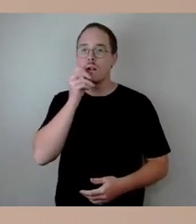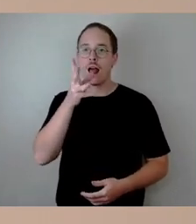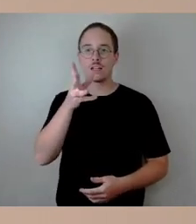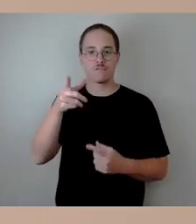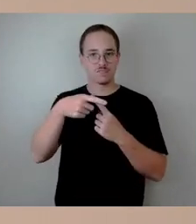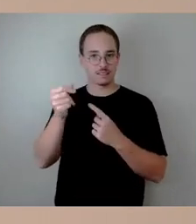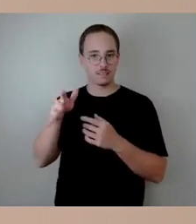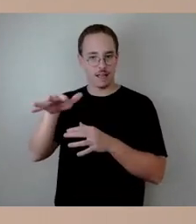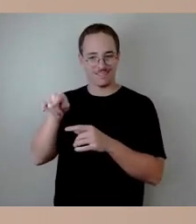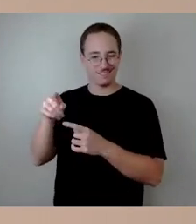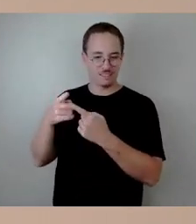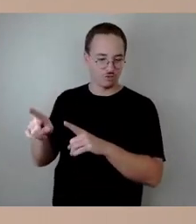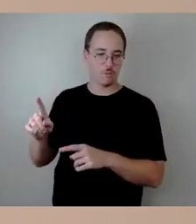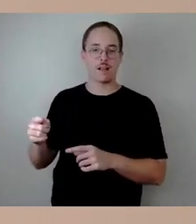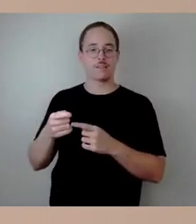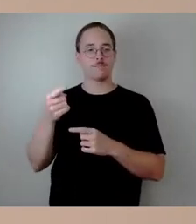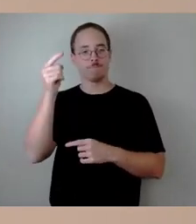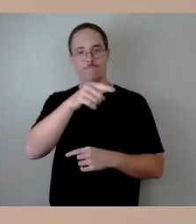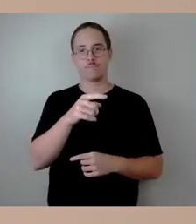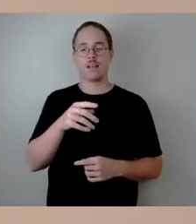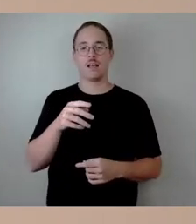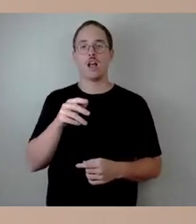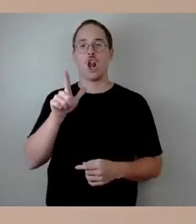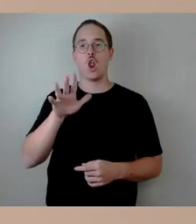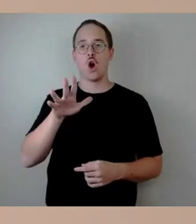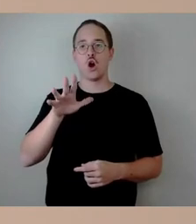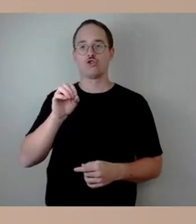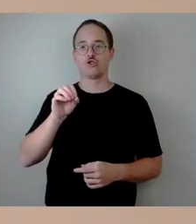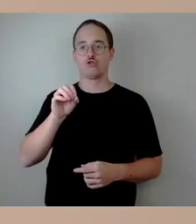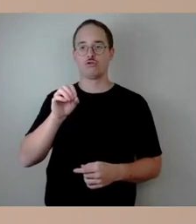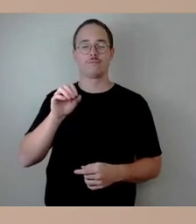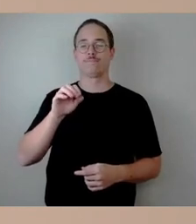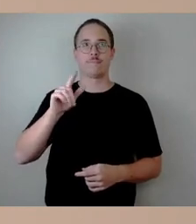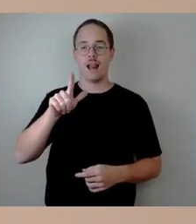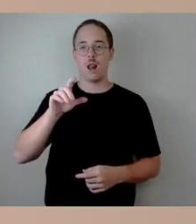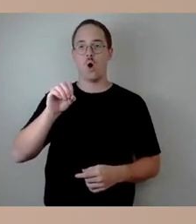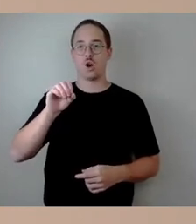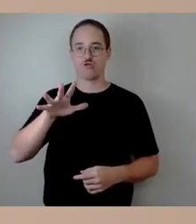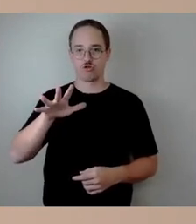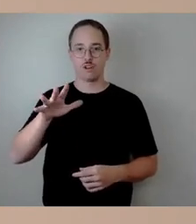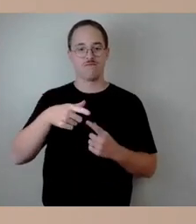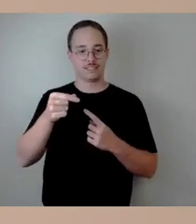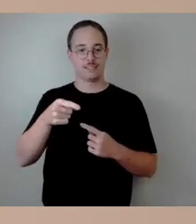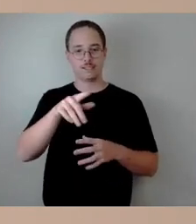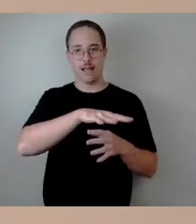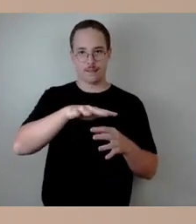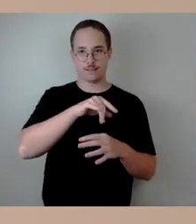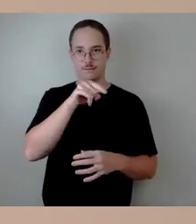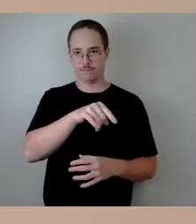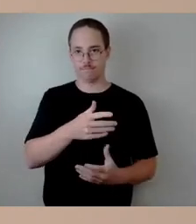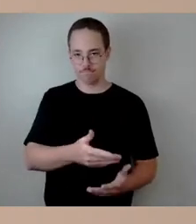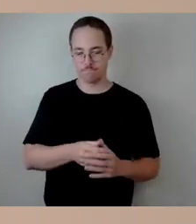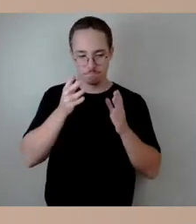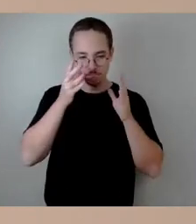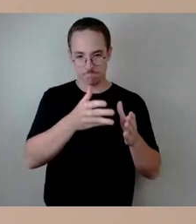entsprechenden Maßnahmen durchzuführen, was ja im Wesentlichen Korrosionsschutz ist